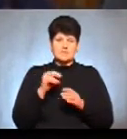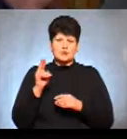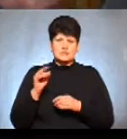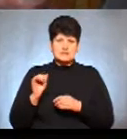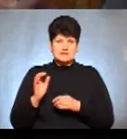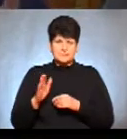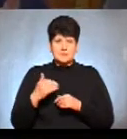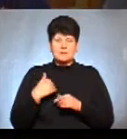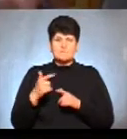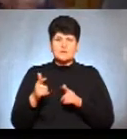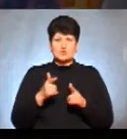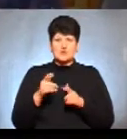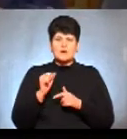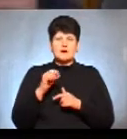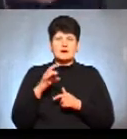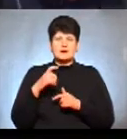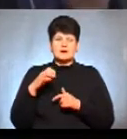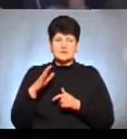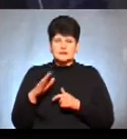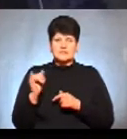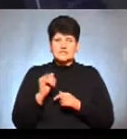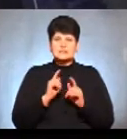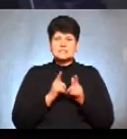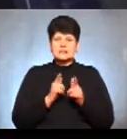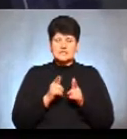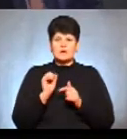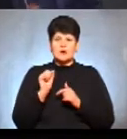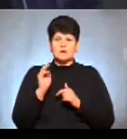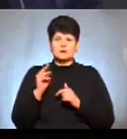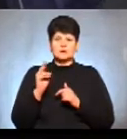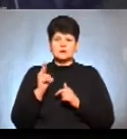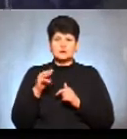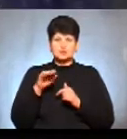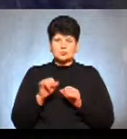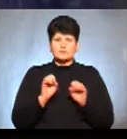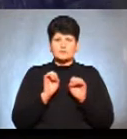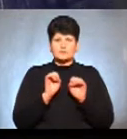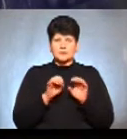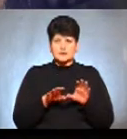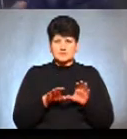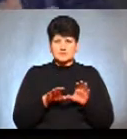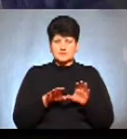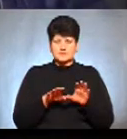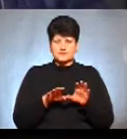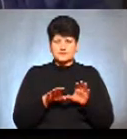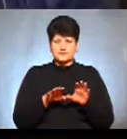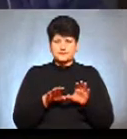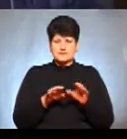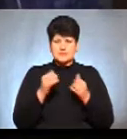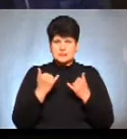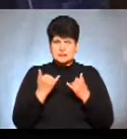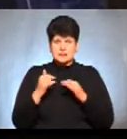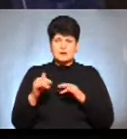ми підготували до архіву і згідно акту передали зараз